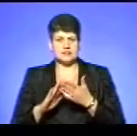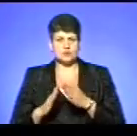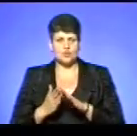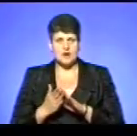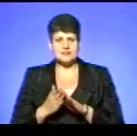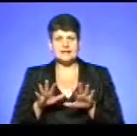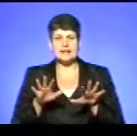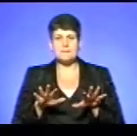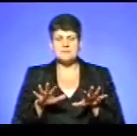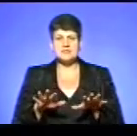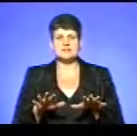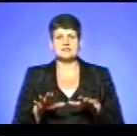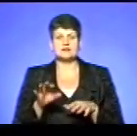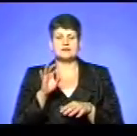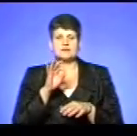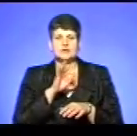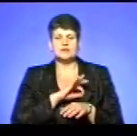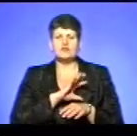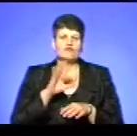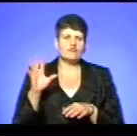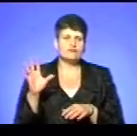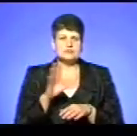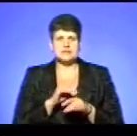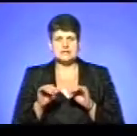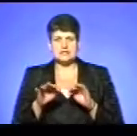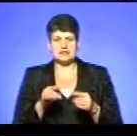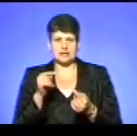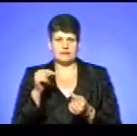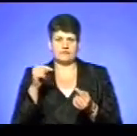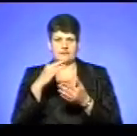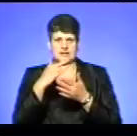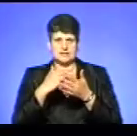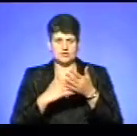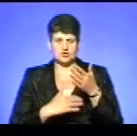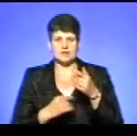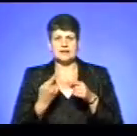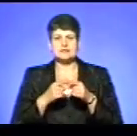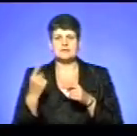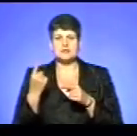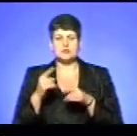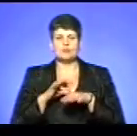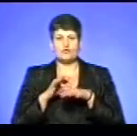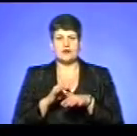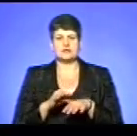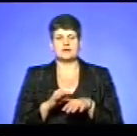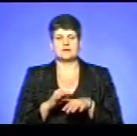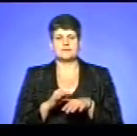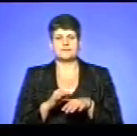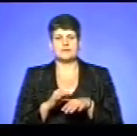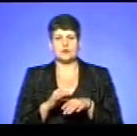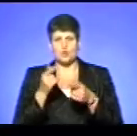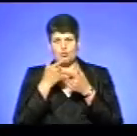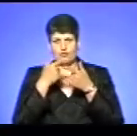На місці вжили всіх відповідних заходів, які визначені регламентом. Це, в першу чергу, було проведено